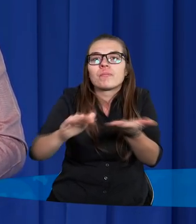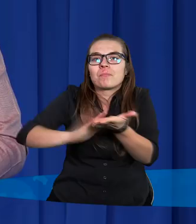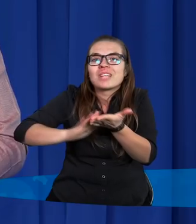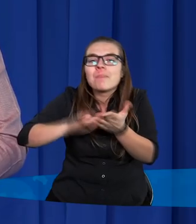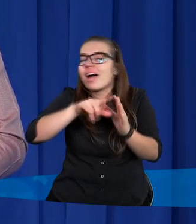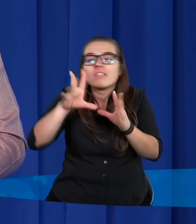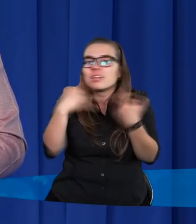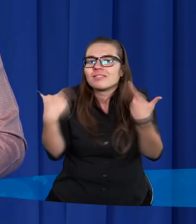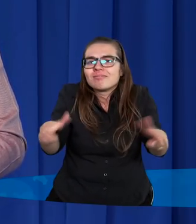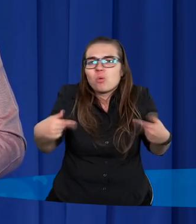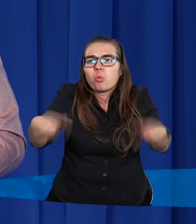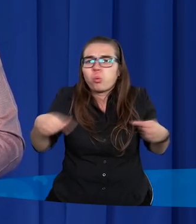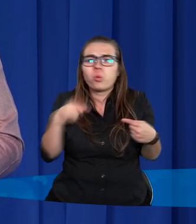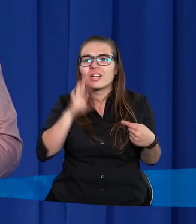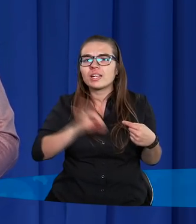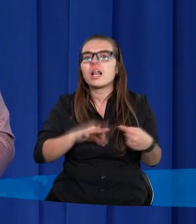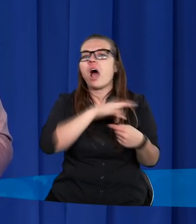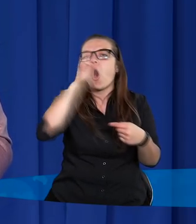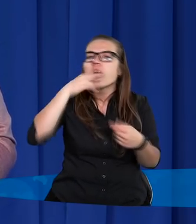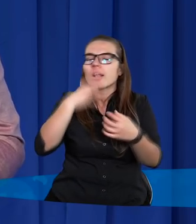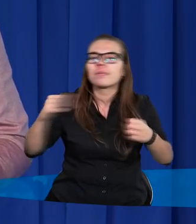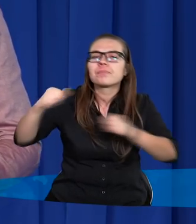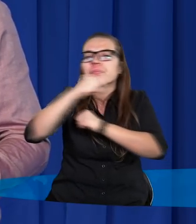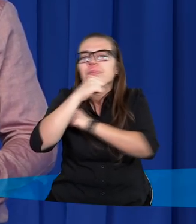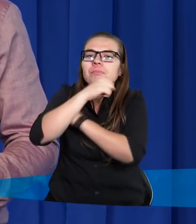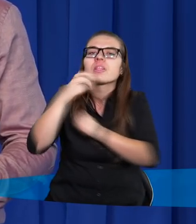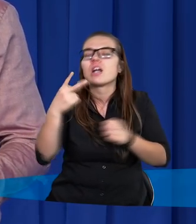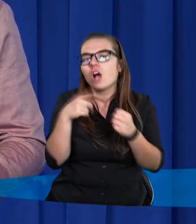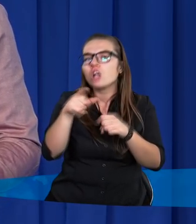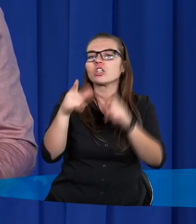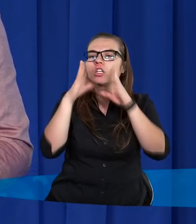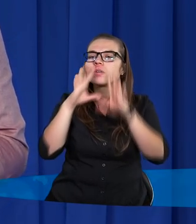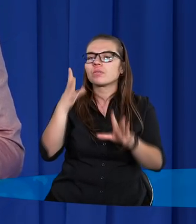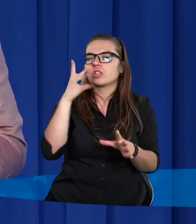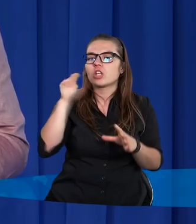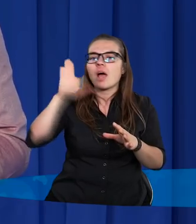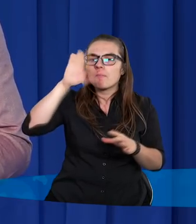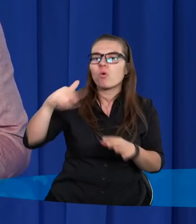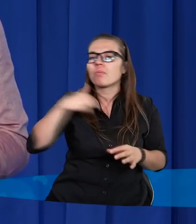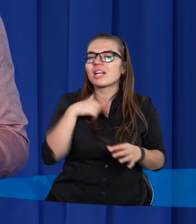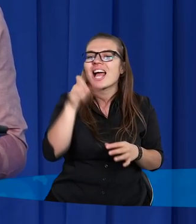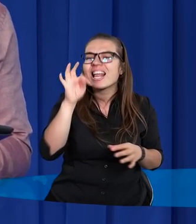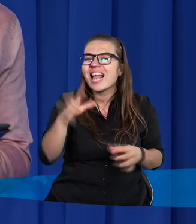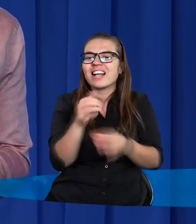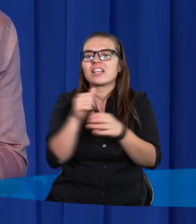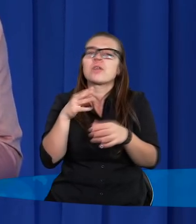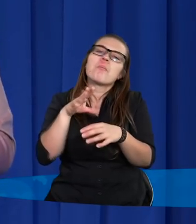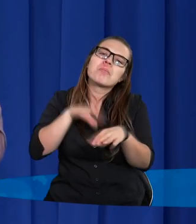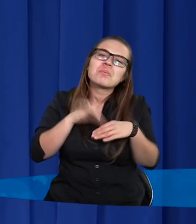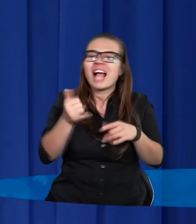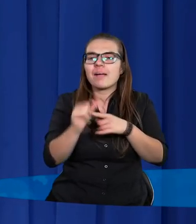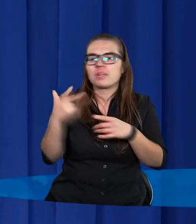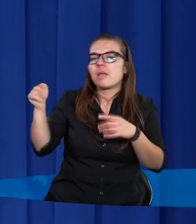które przygotował. I kiedy ten obraz Boga zaczął do mnie docierać, że Bóg mnie tak przyjmuje, że ja nie muszę tak